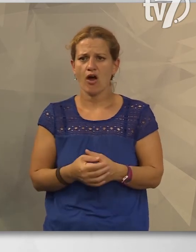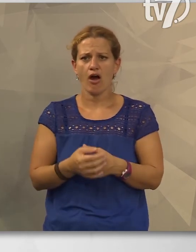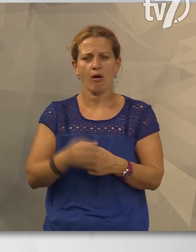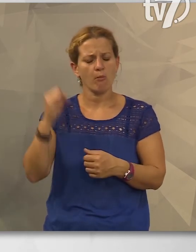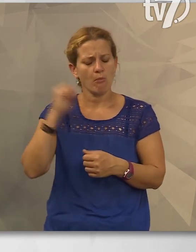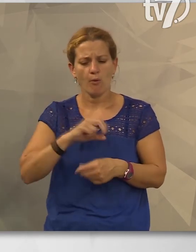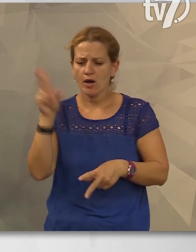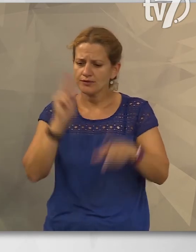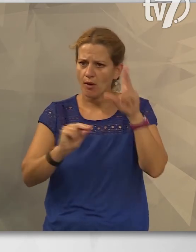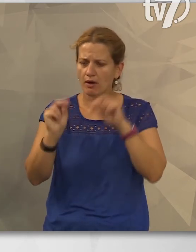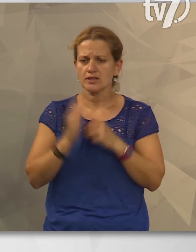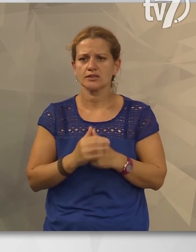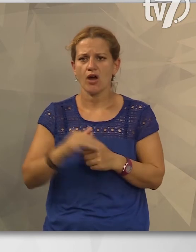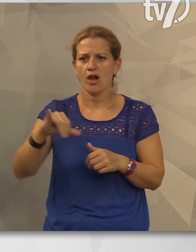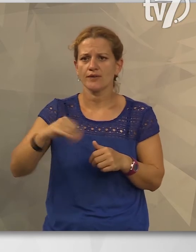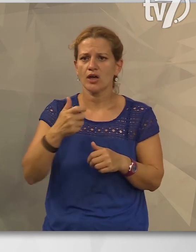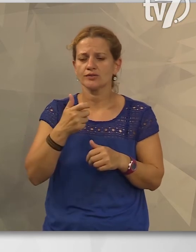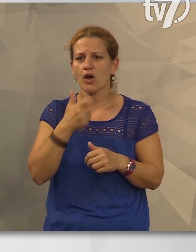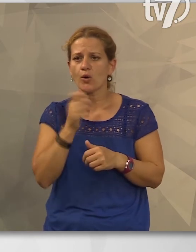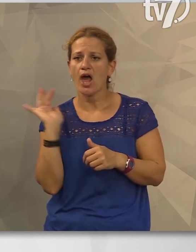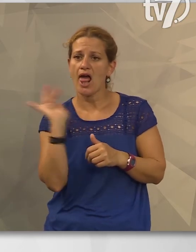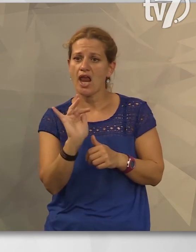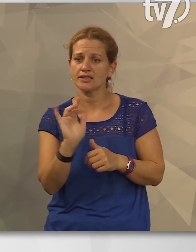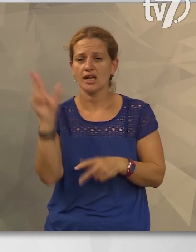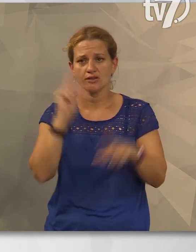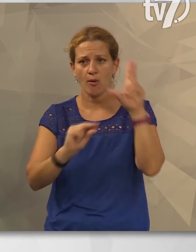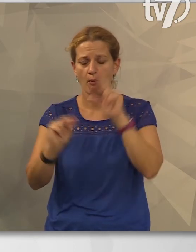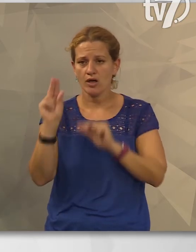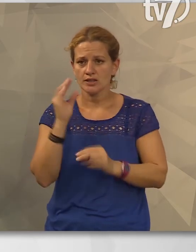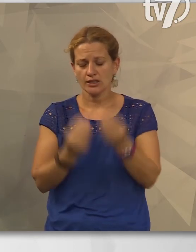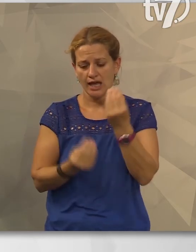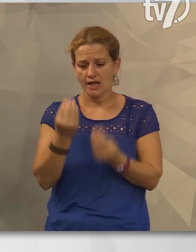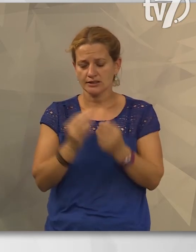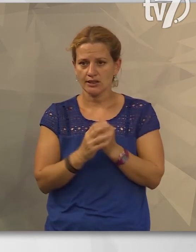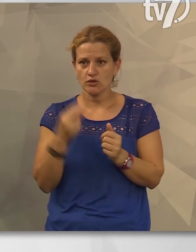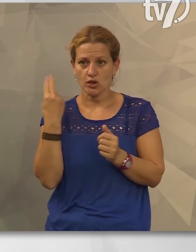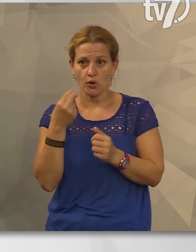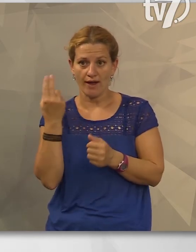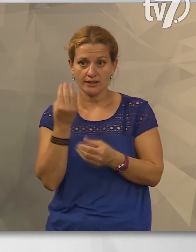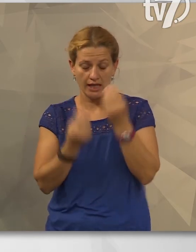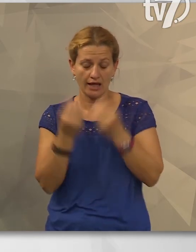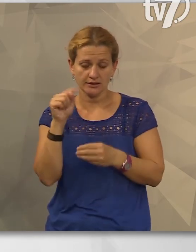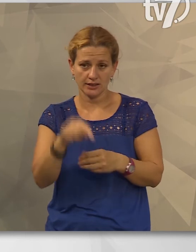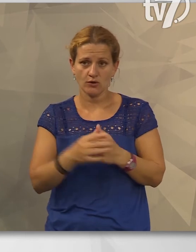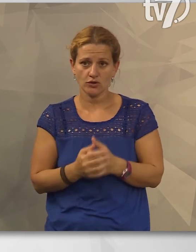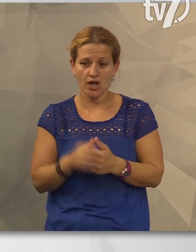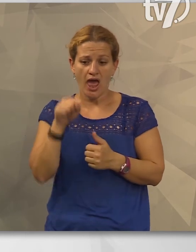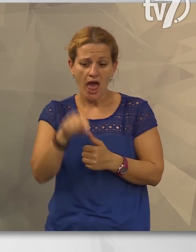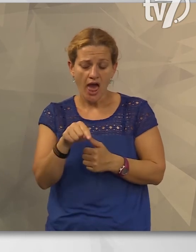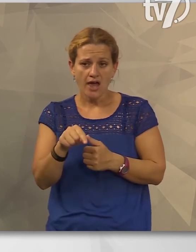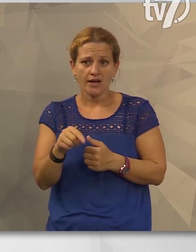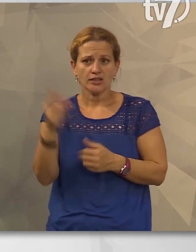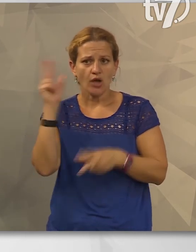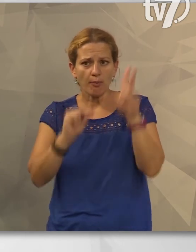tapasztalt, fiatalkora ellenére nagyon tapasztalt centerjátékos, szlovén válogatott játékosról van szó. Erre a tapasztalatra